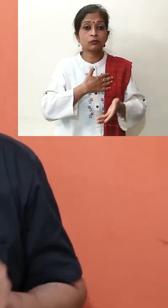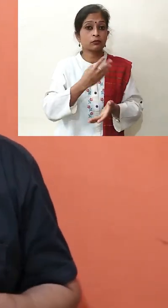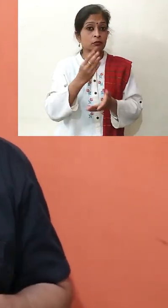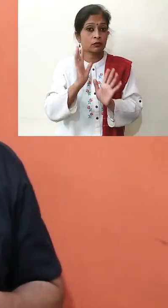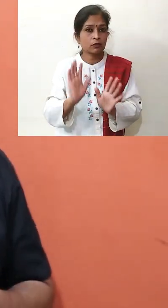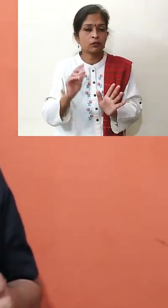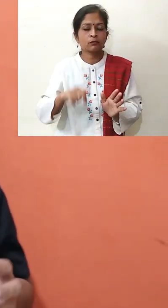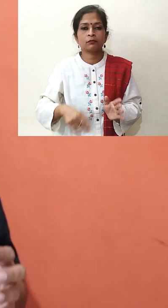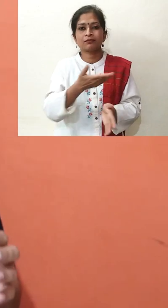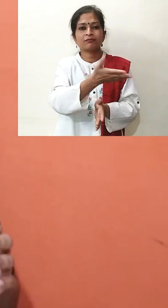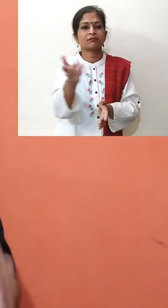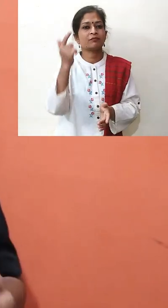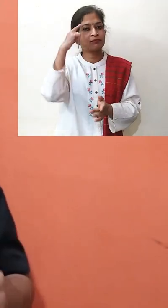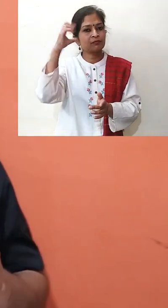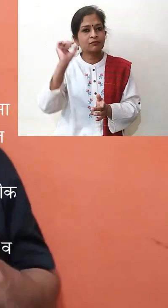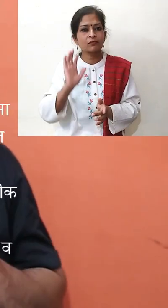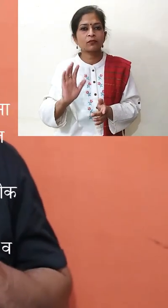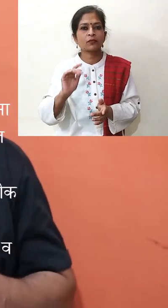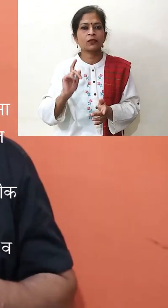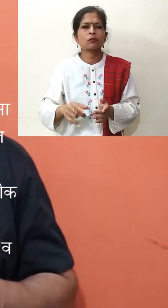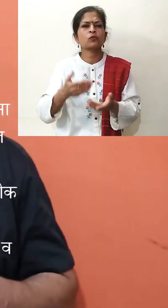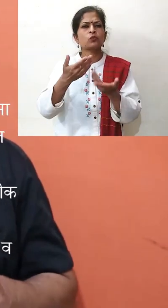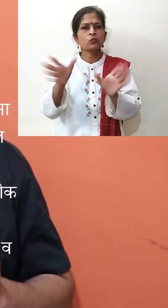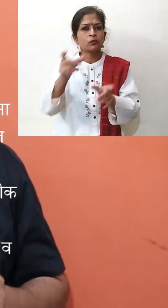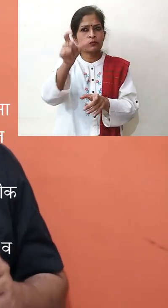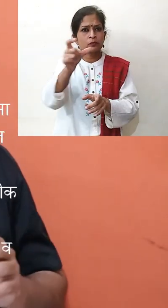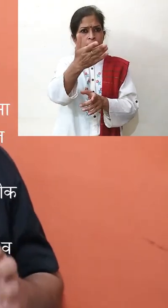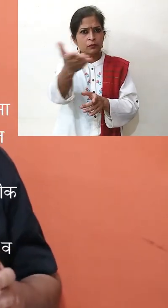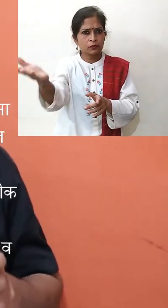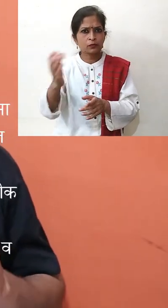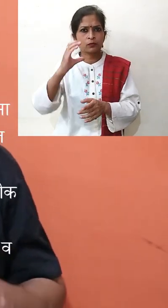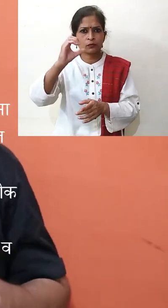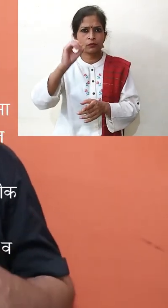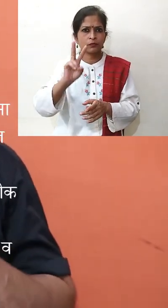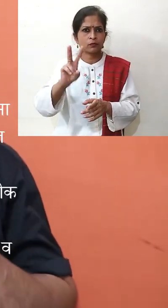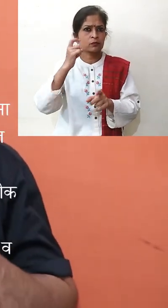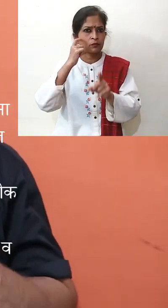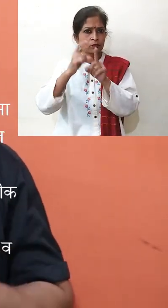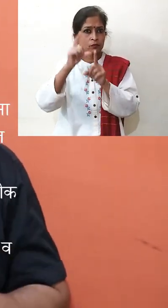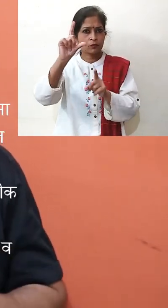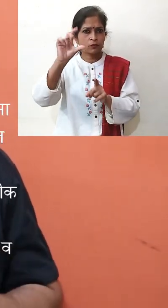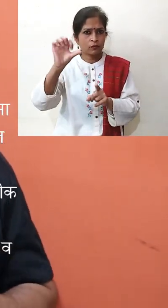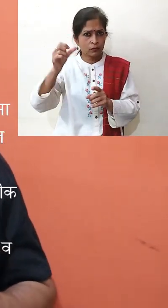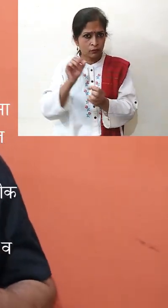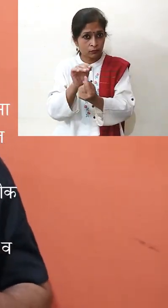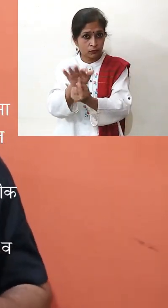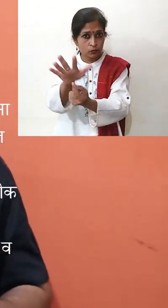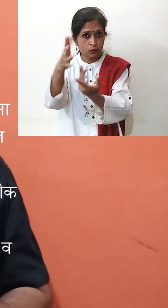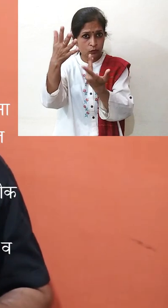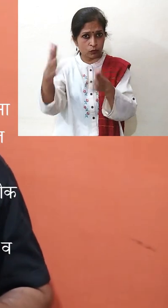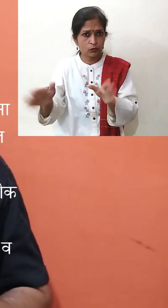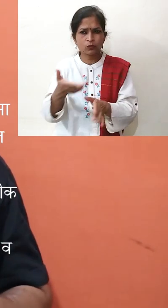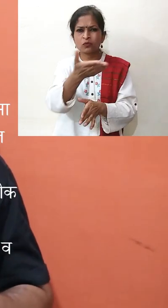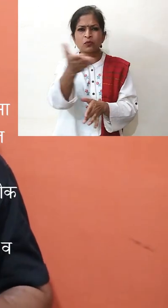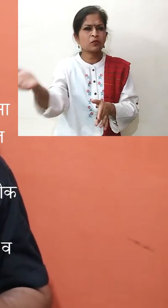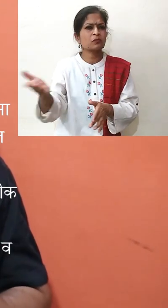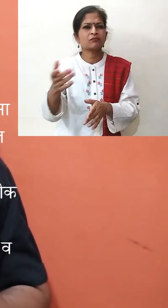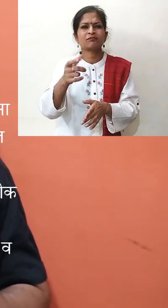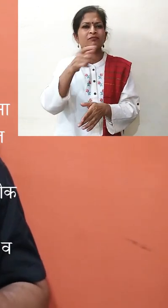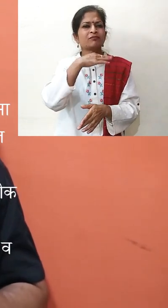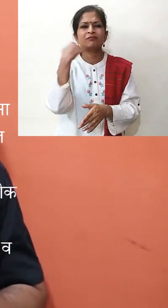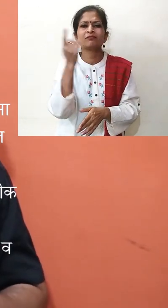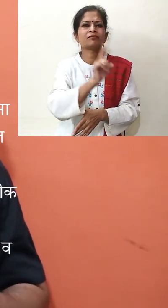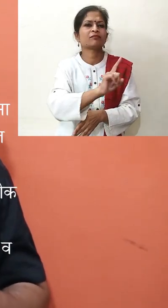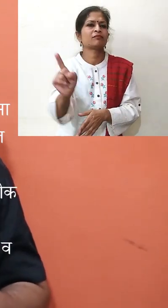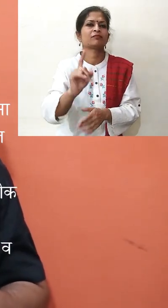याद रखिये कि हर उस वेक्ति को जिसको को कोविड नाइंटिन का संकर्मन हो गया है, हर वेक्ति की मृत्य नहीं होगी,